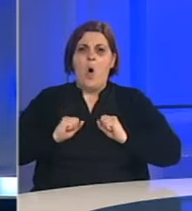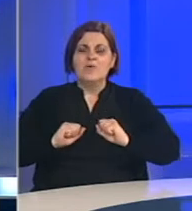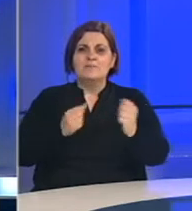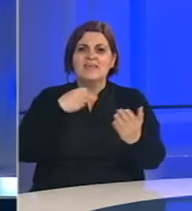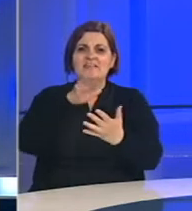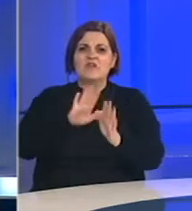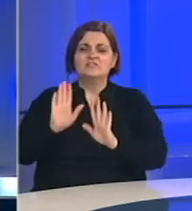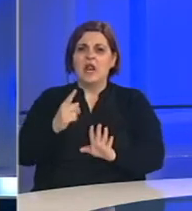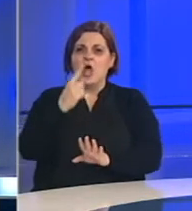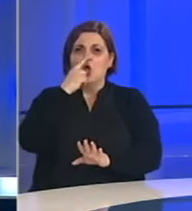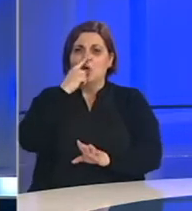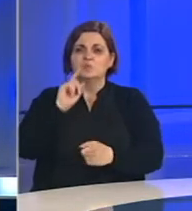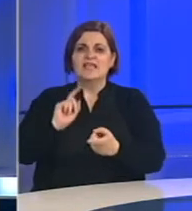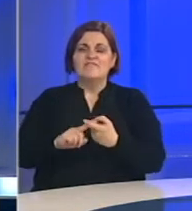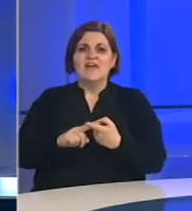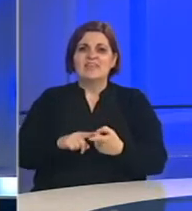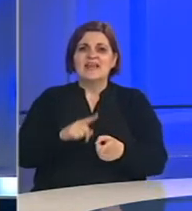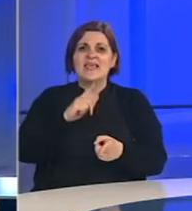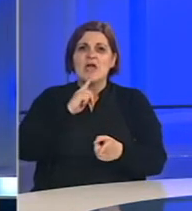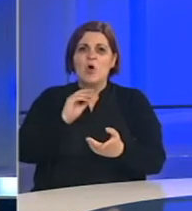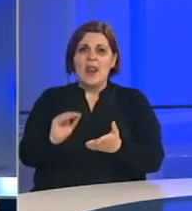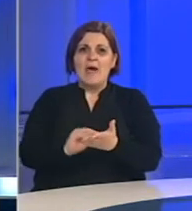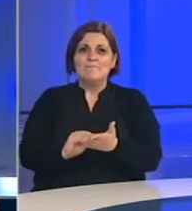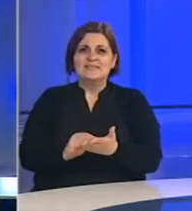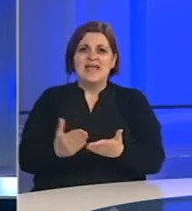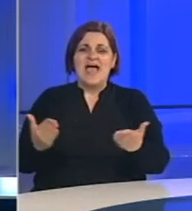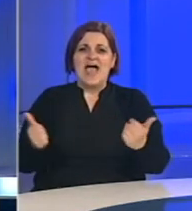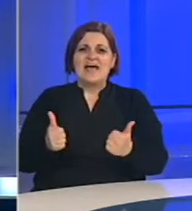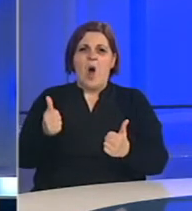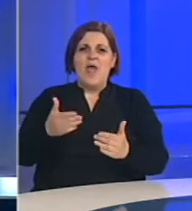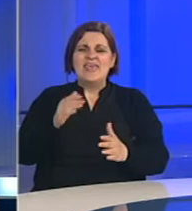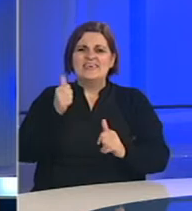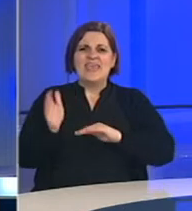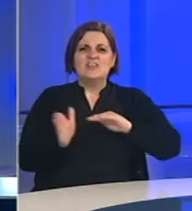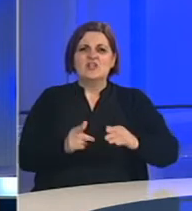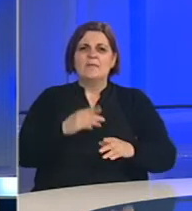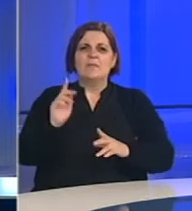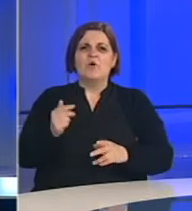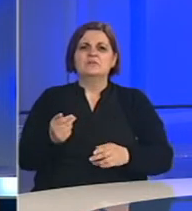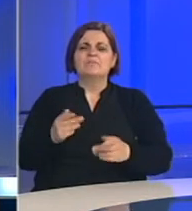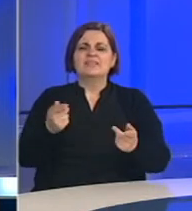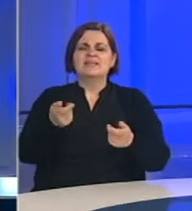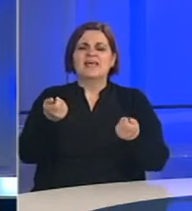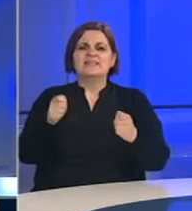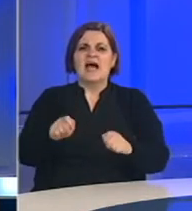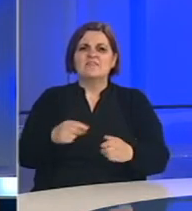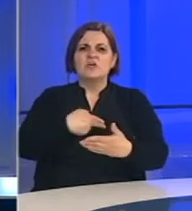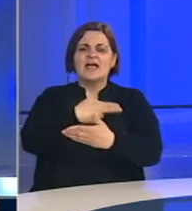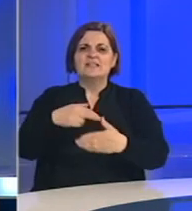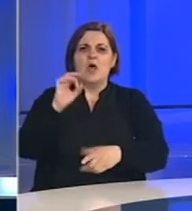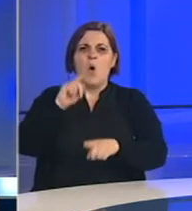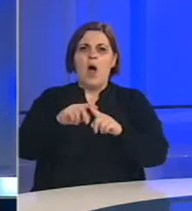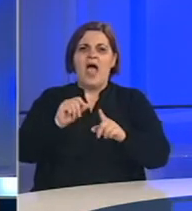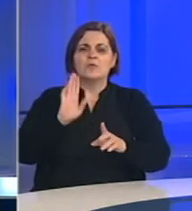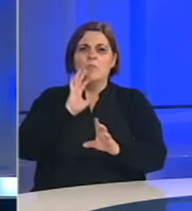izvještaja od strane Ruske federacije, koja je istio karakterisala kao jednostran i pozvala na zatvaranje kancelarije OHR-a u